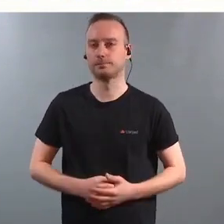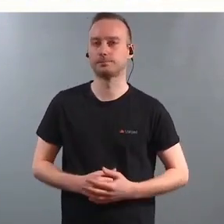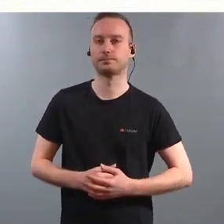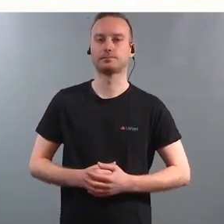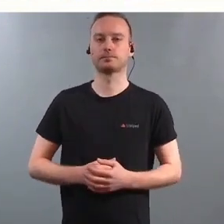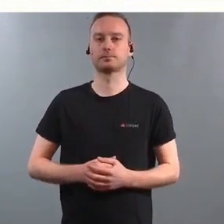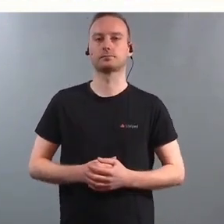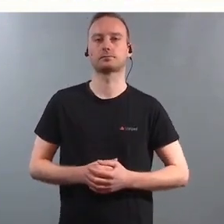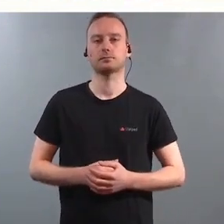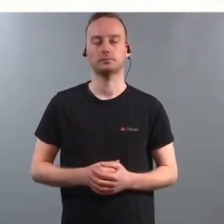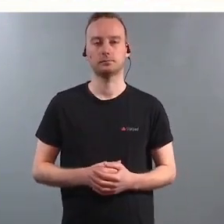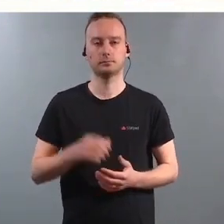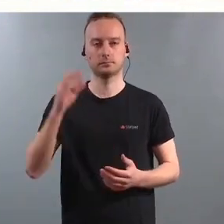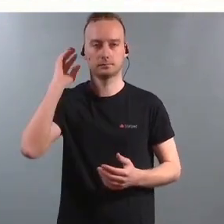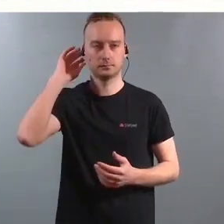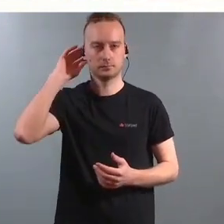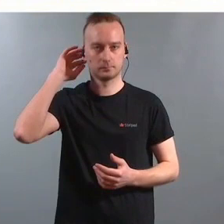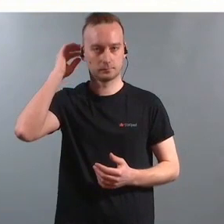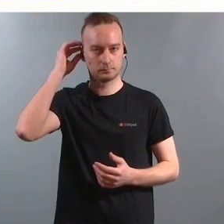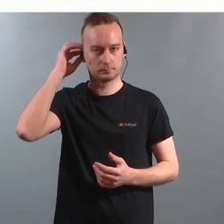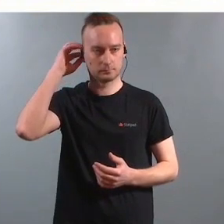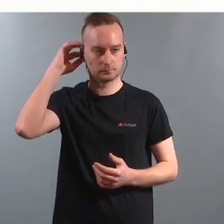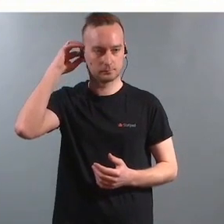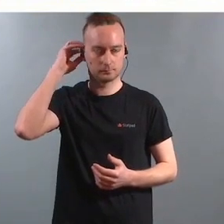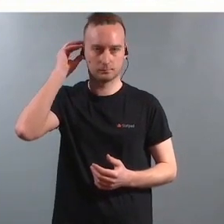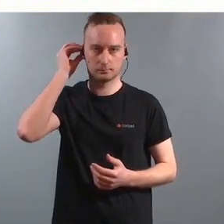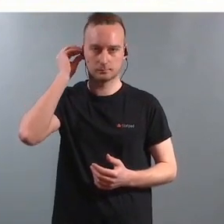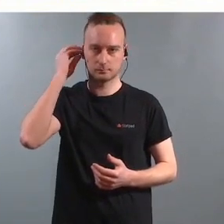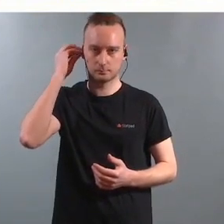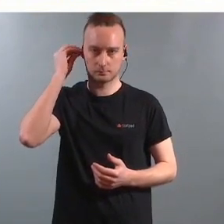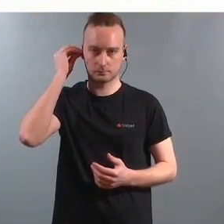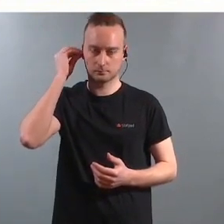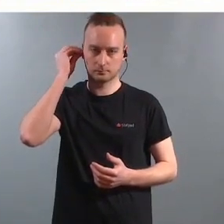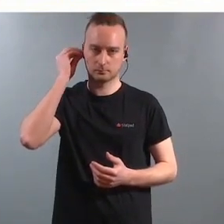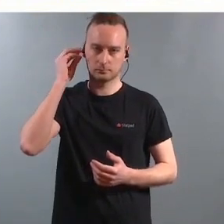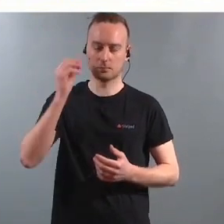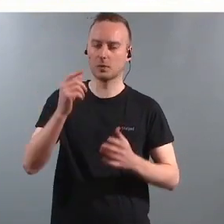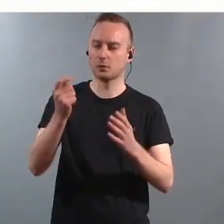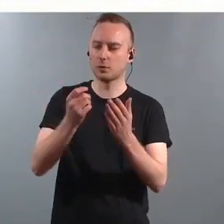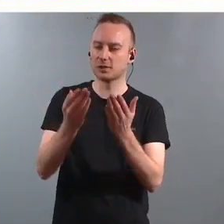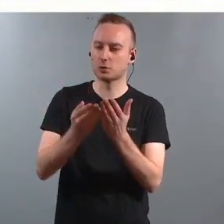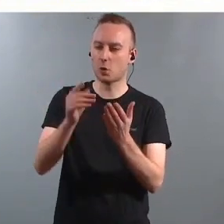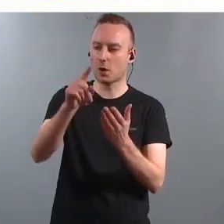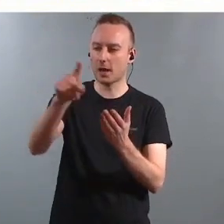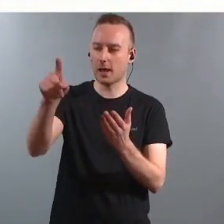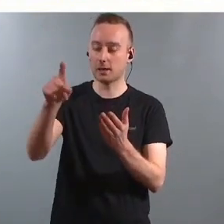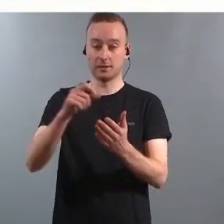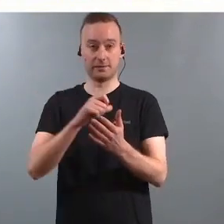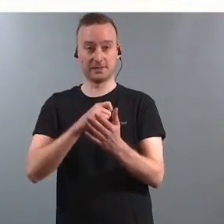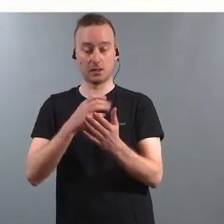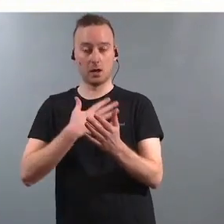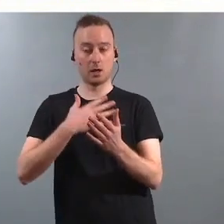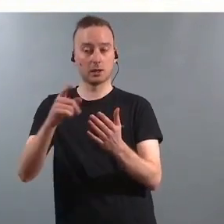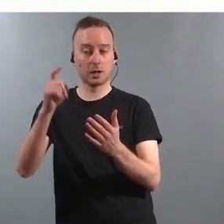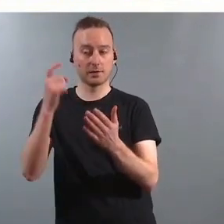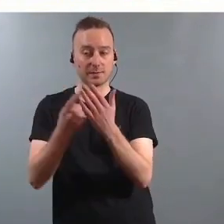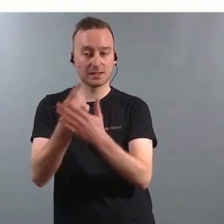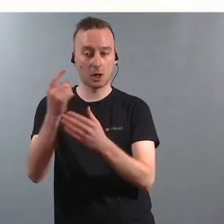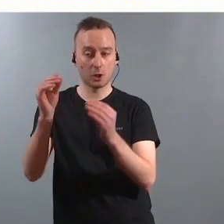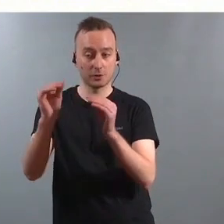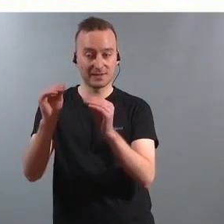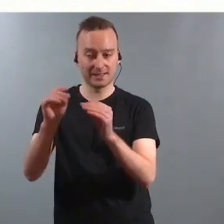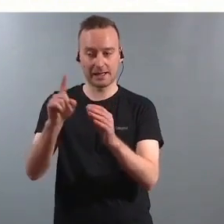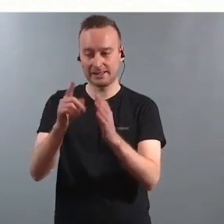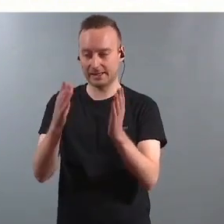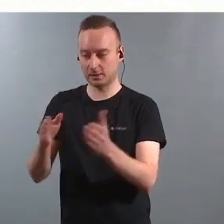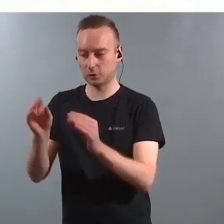Det vi ser er jo at på noen skoler, så når man skal legge en lærekabal, så er det ofte de som har krav på spesialundervisning eller tilrettelagt undervisning, som